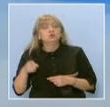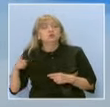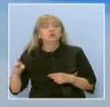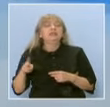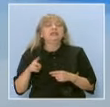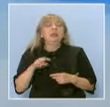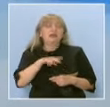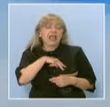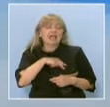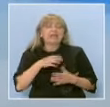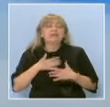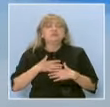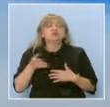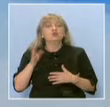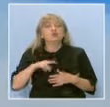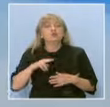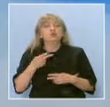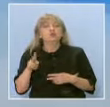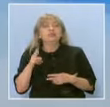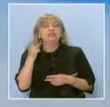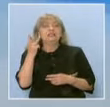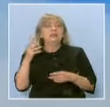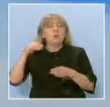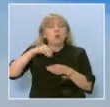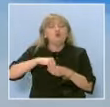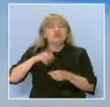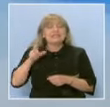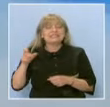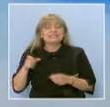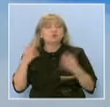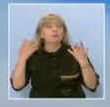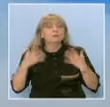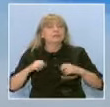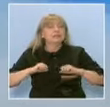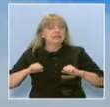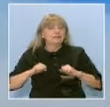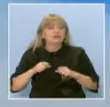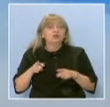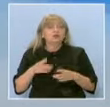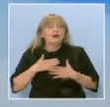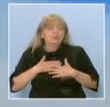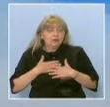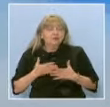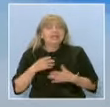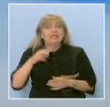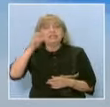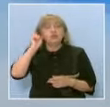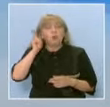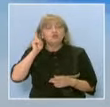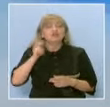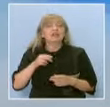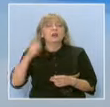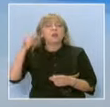трима участници от математическата гимназия. Това стана благодарение на работата им с Пълмира Дачева, учител по